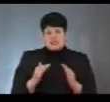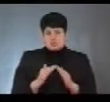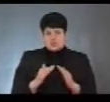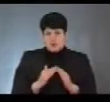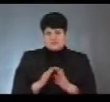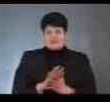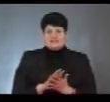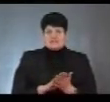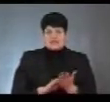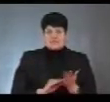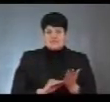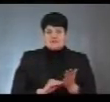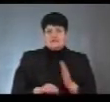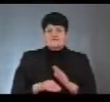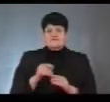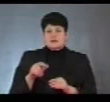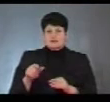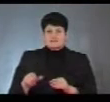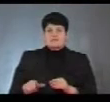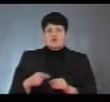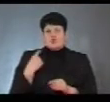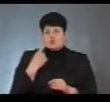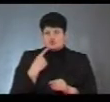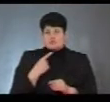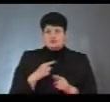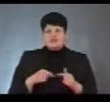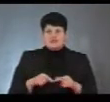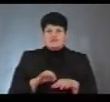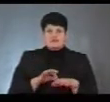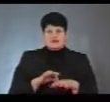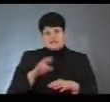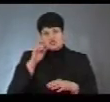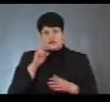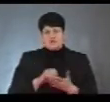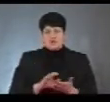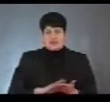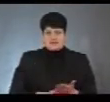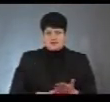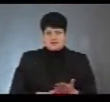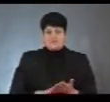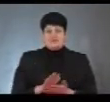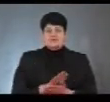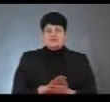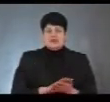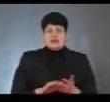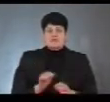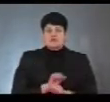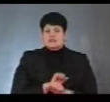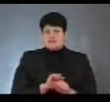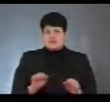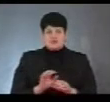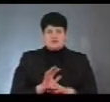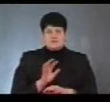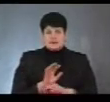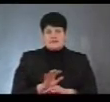Заява пишеться виборцям особиста у відділі введення Державного реєстру. Заяву не можна надсилати ні